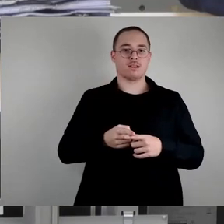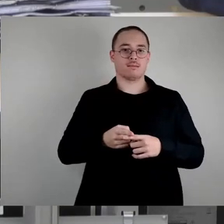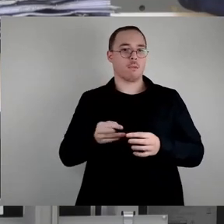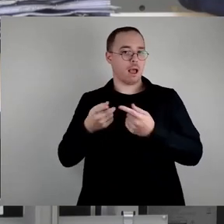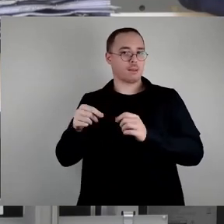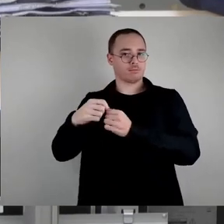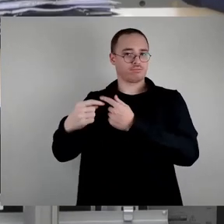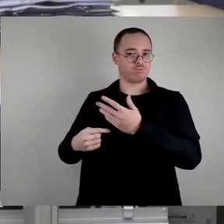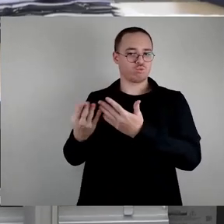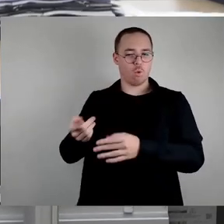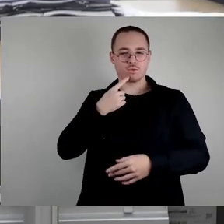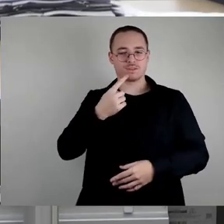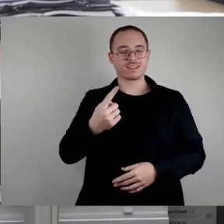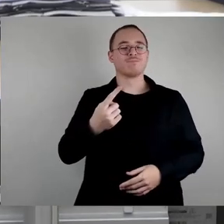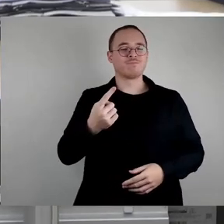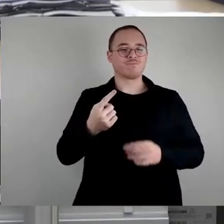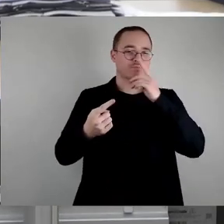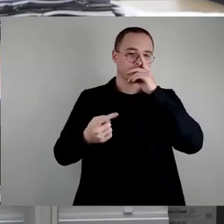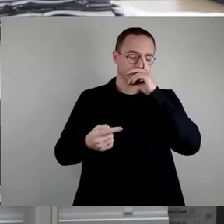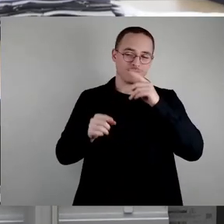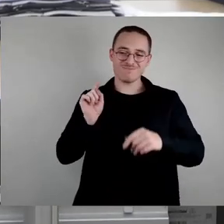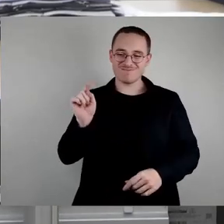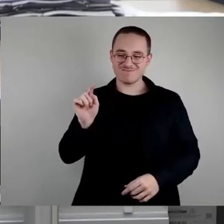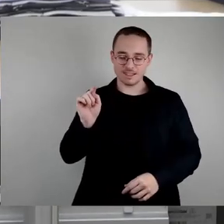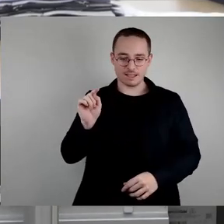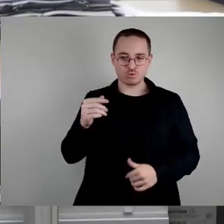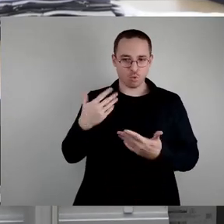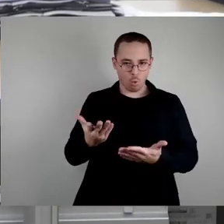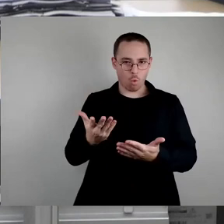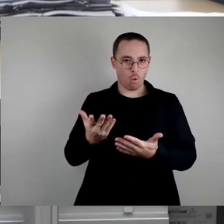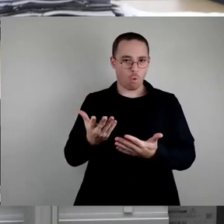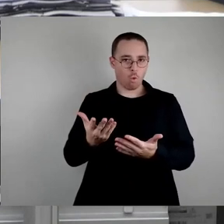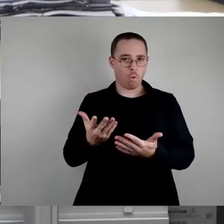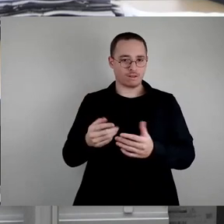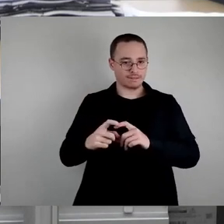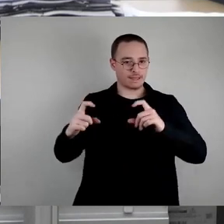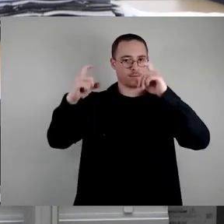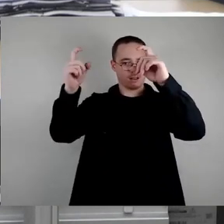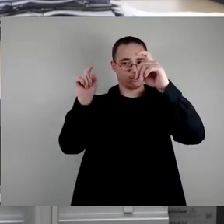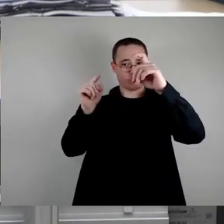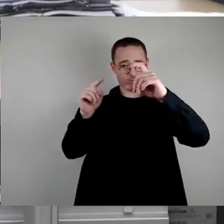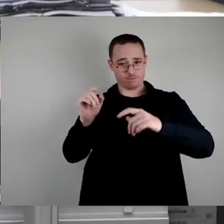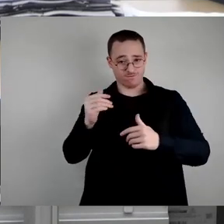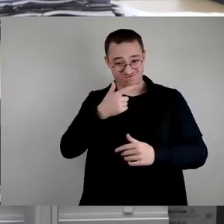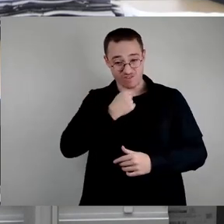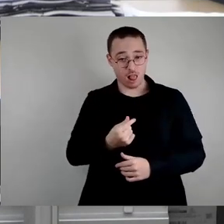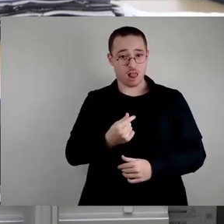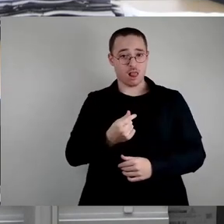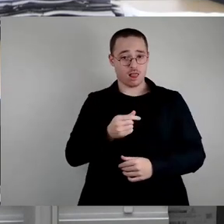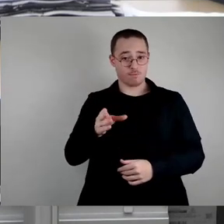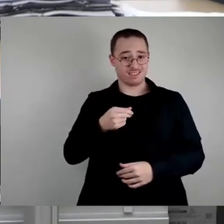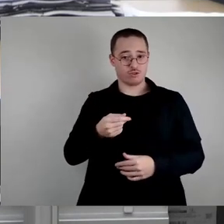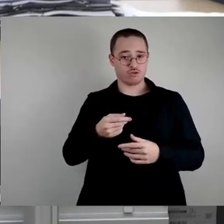dass für das ursprüngliche Anliegen oder das Anliegen, was wir mit den Stadtbezirksbeiräten verbunden haben,